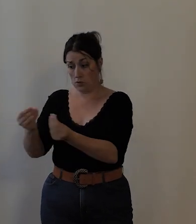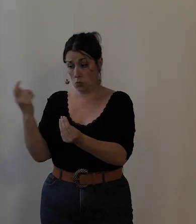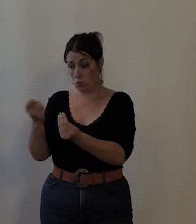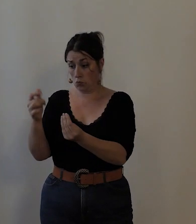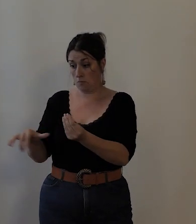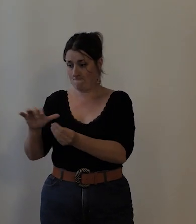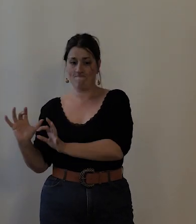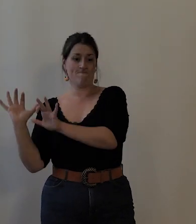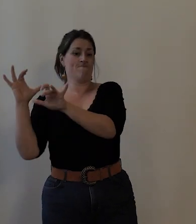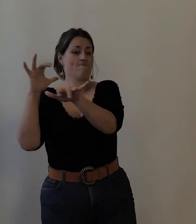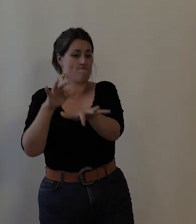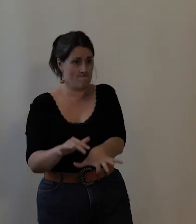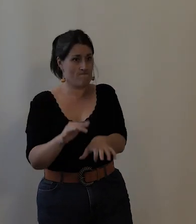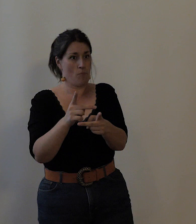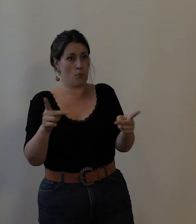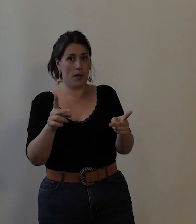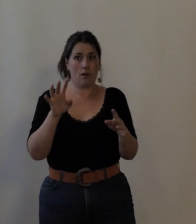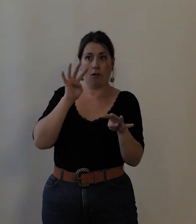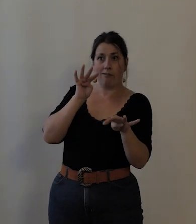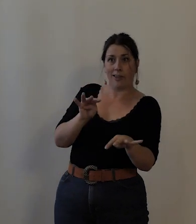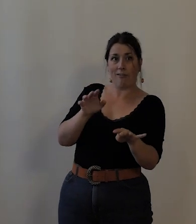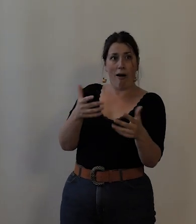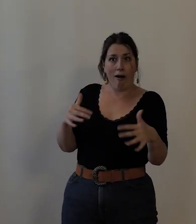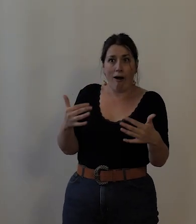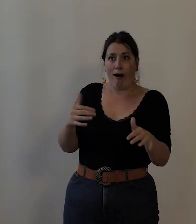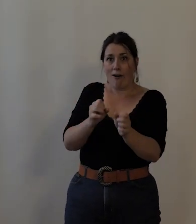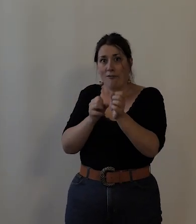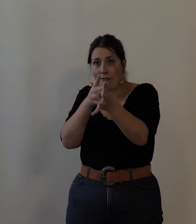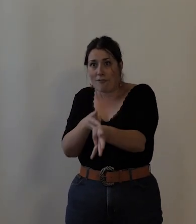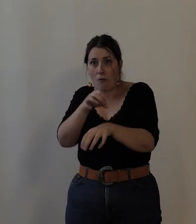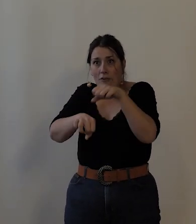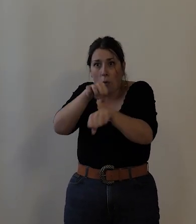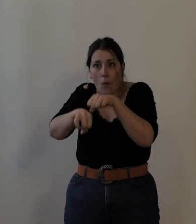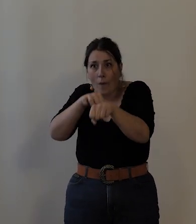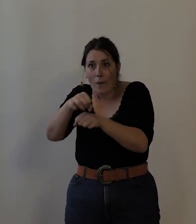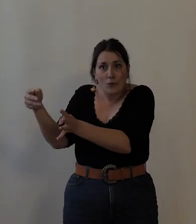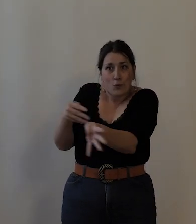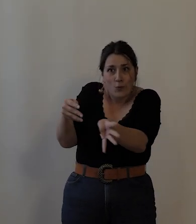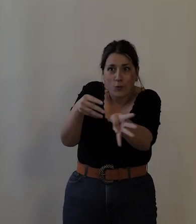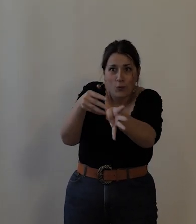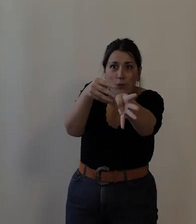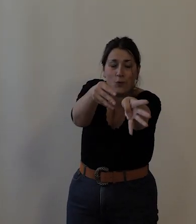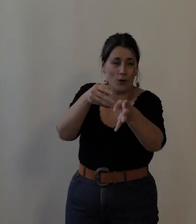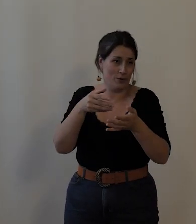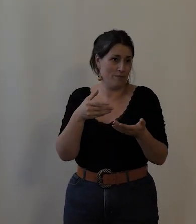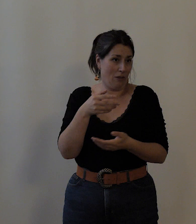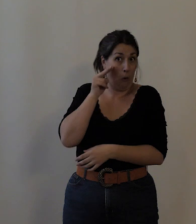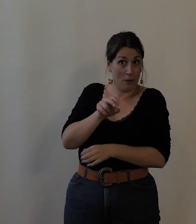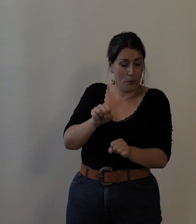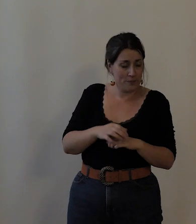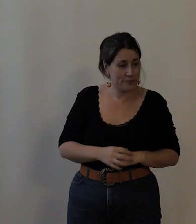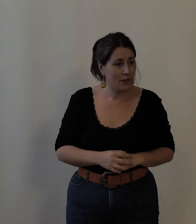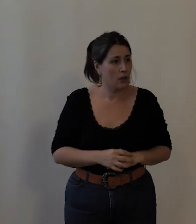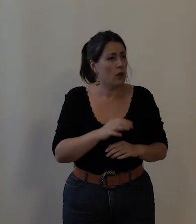dans l'espace public pour assister à des courses de vélo-cypède. La première de